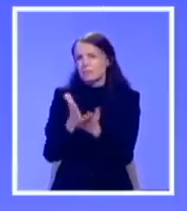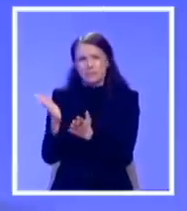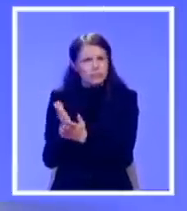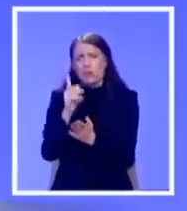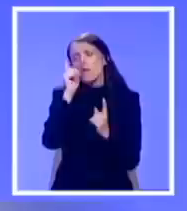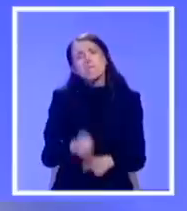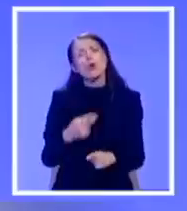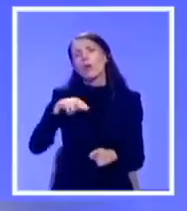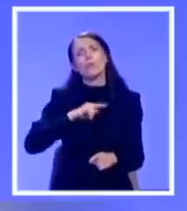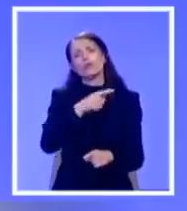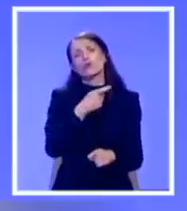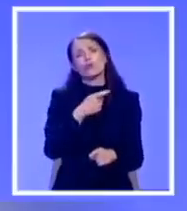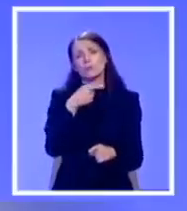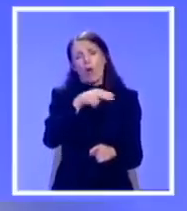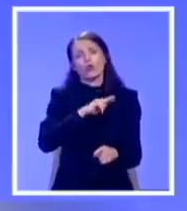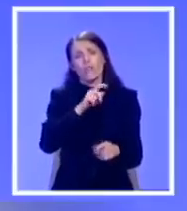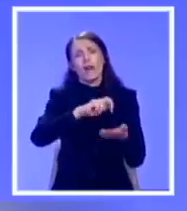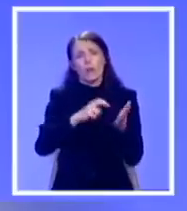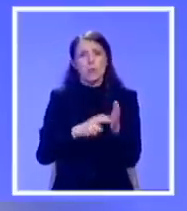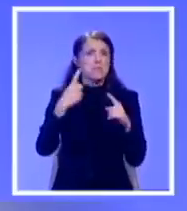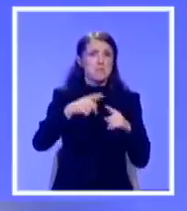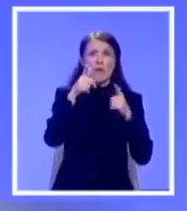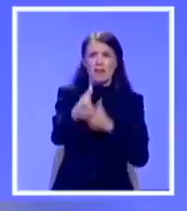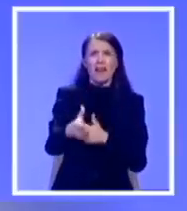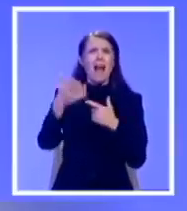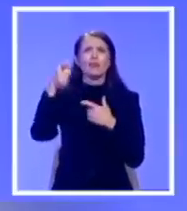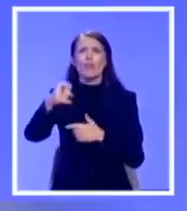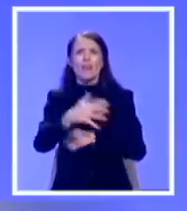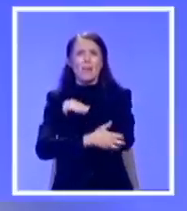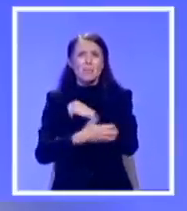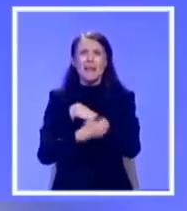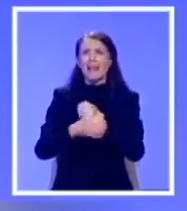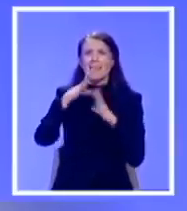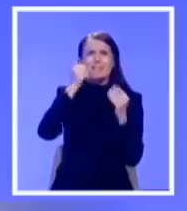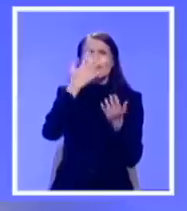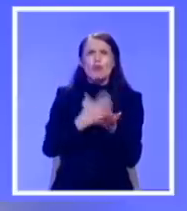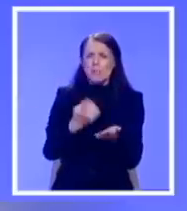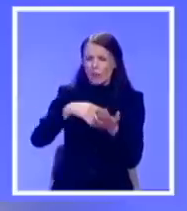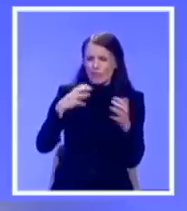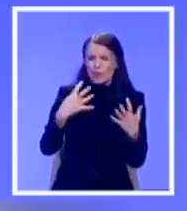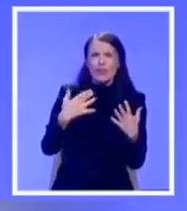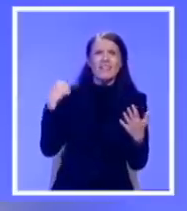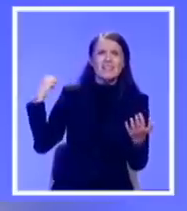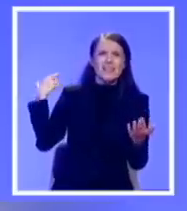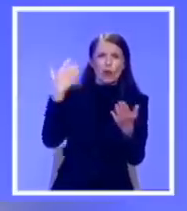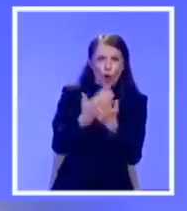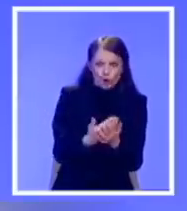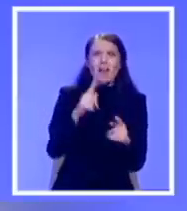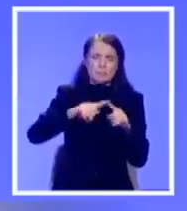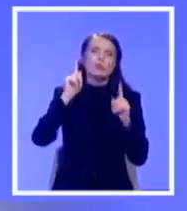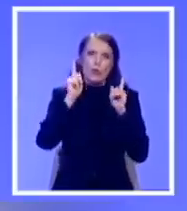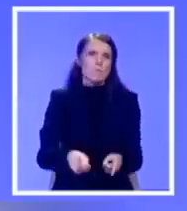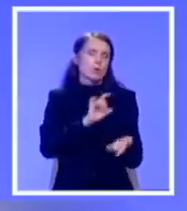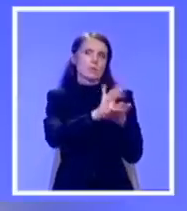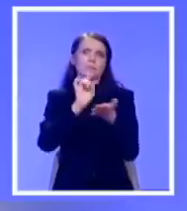odgovornost, je važan i zbog drugih stvari, zbog ratova, zbog beda, nemaština i bezneđa koje nas je zadesilo od 20. godina prošlog veka. Ovim zakonom,